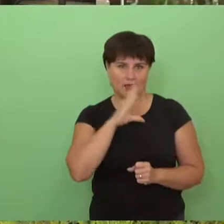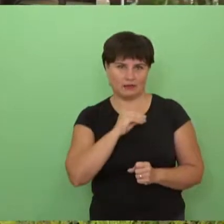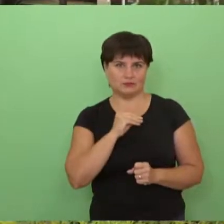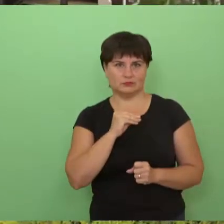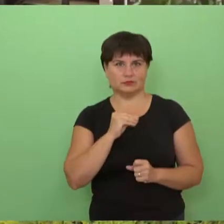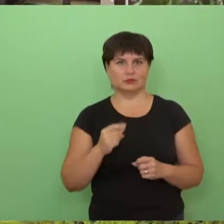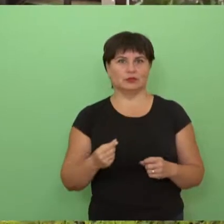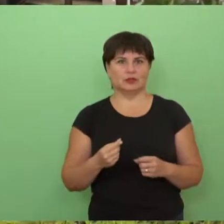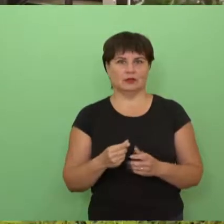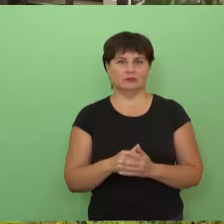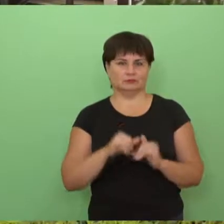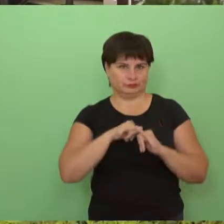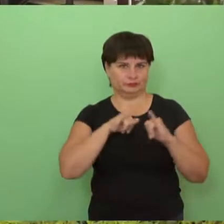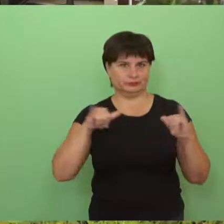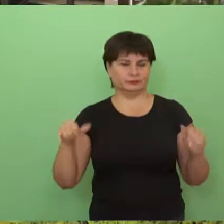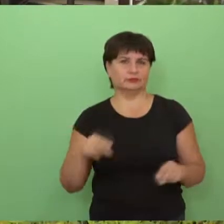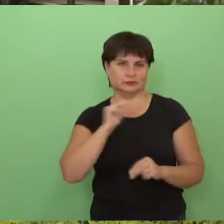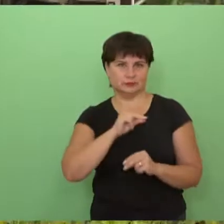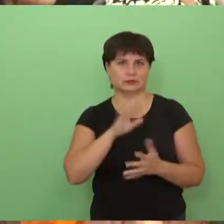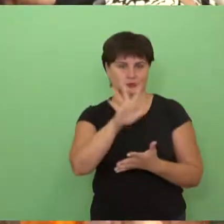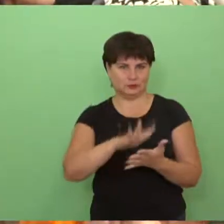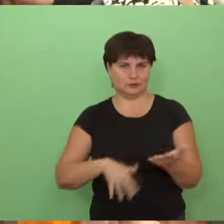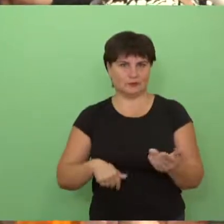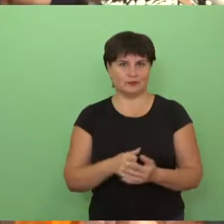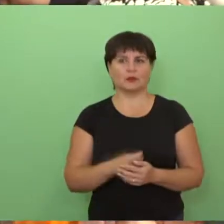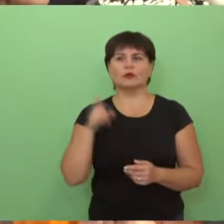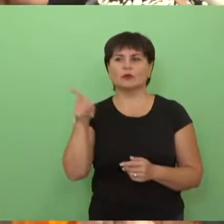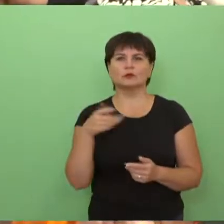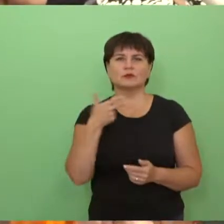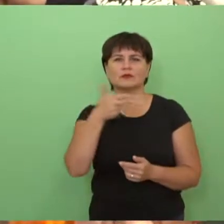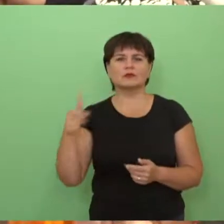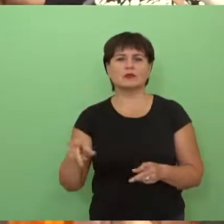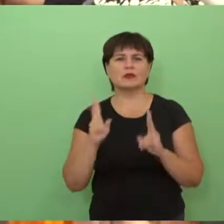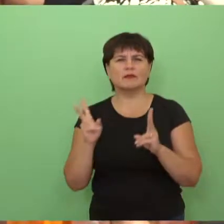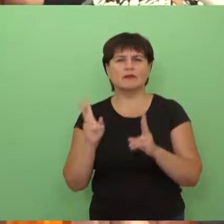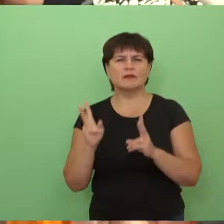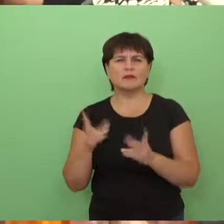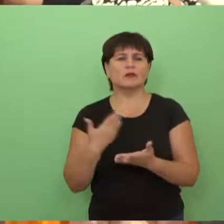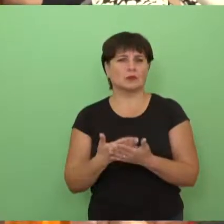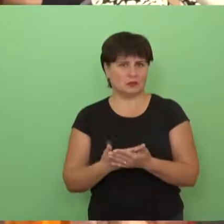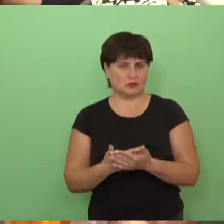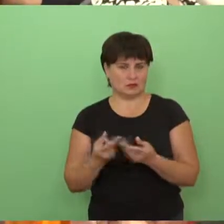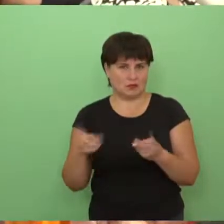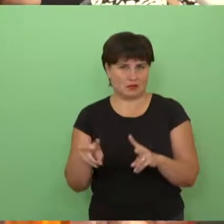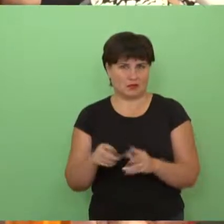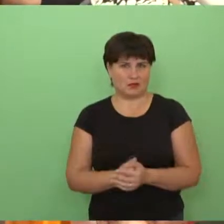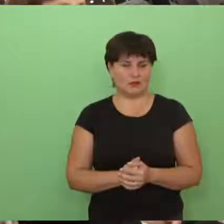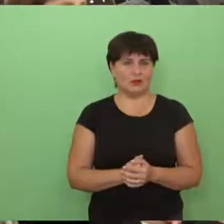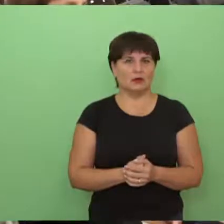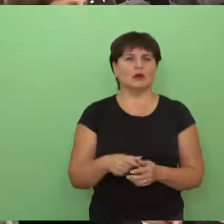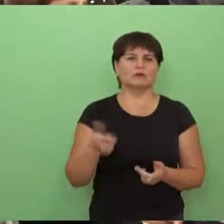sakant, išgyvenam, klestim, dirbam toliau. Kas laikėjus visus šios metus šioje įmonėje? Nu,